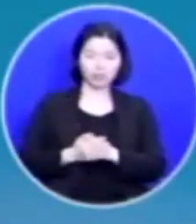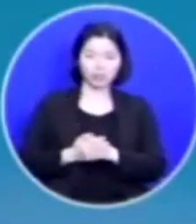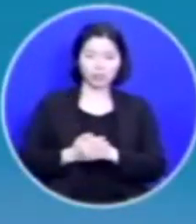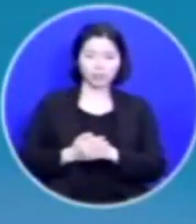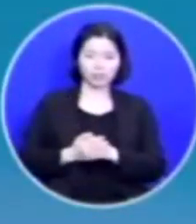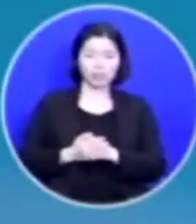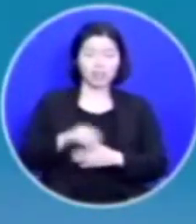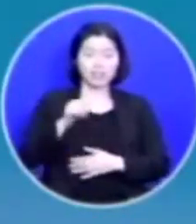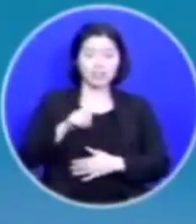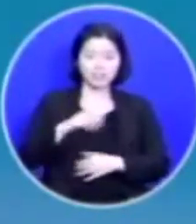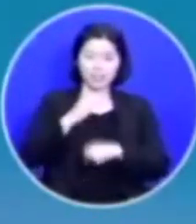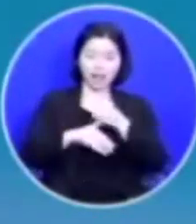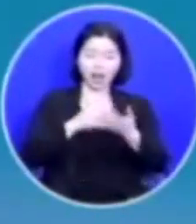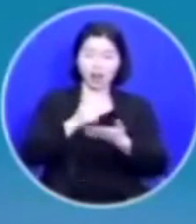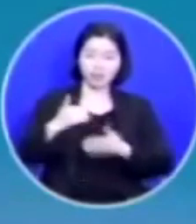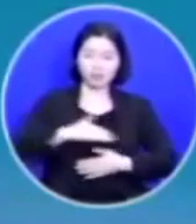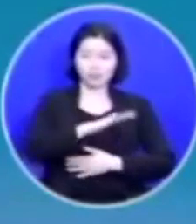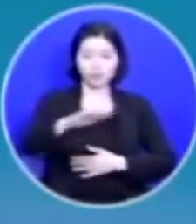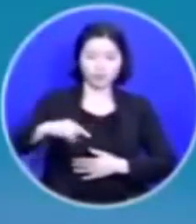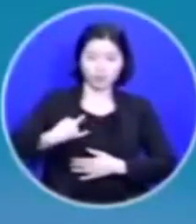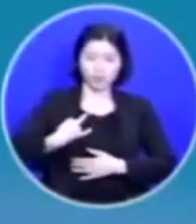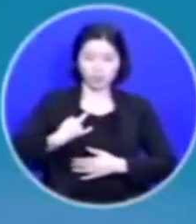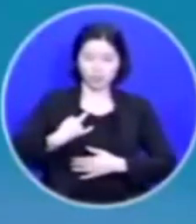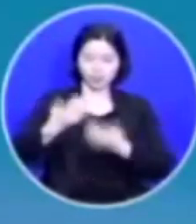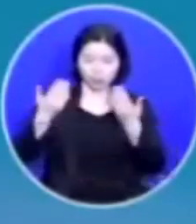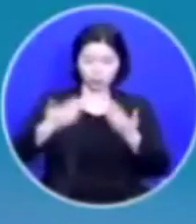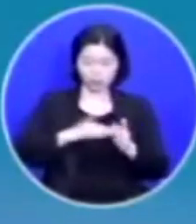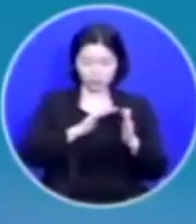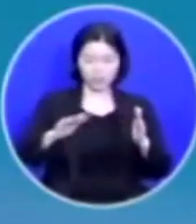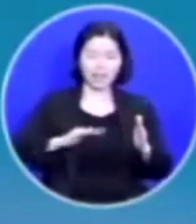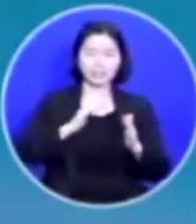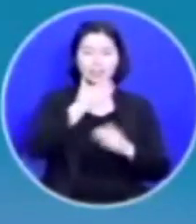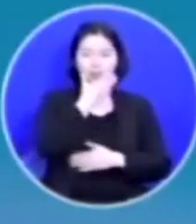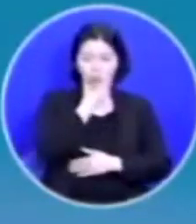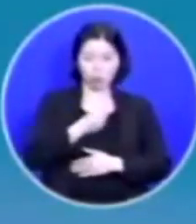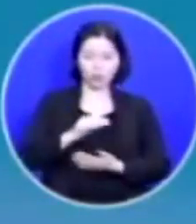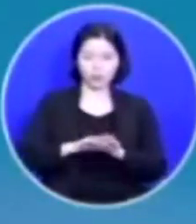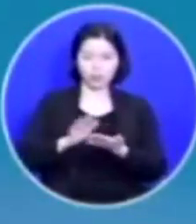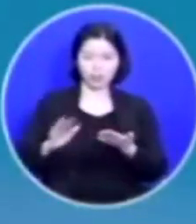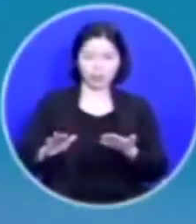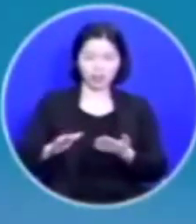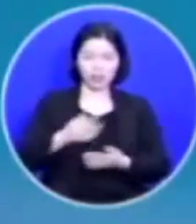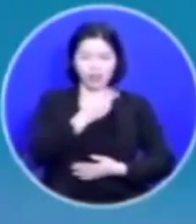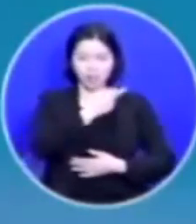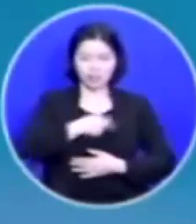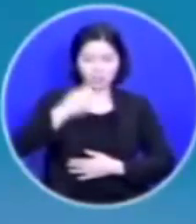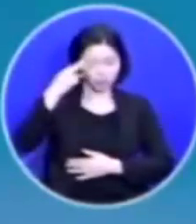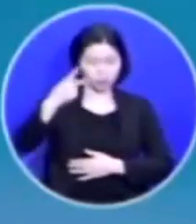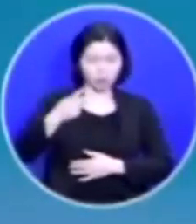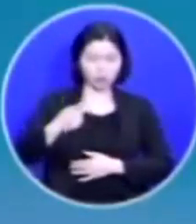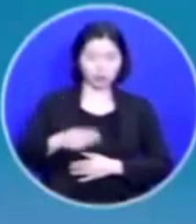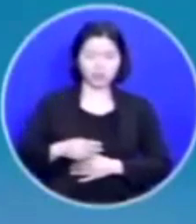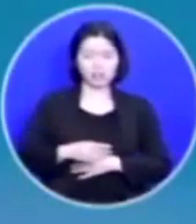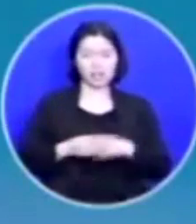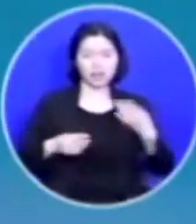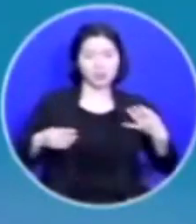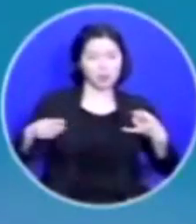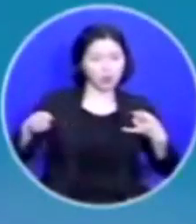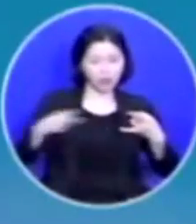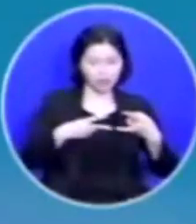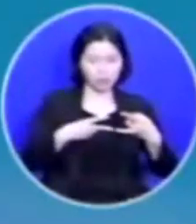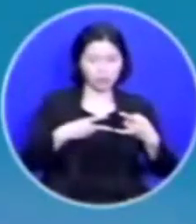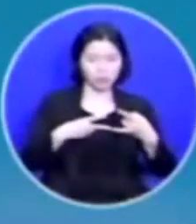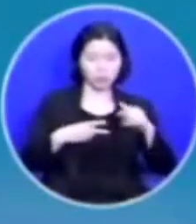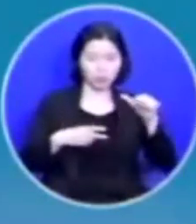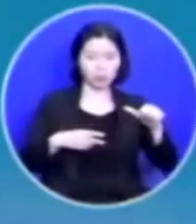이것이 하나님이 우리에게 주신 가정의 축복입니다 사도 바울은 에베소스 5장 18절에 술